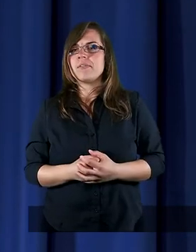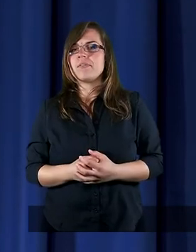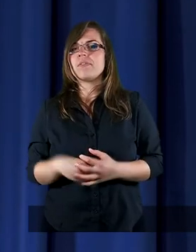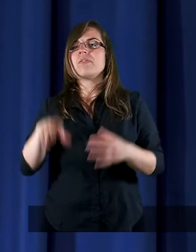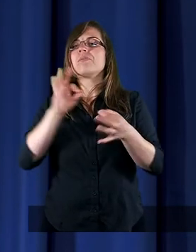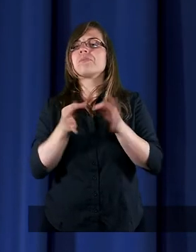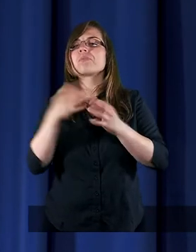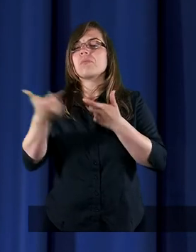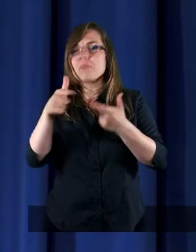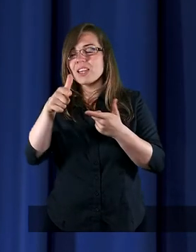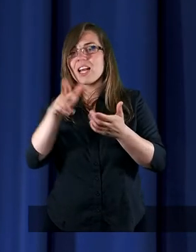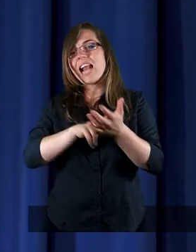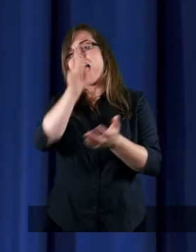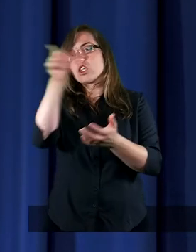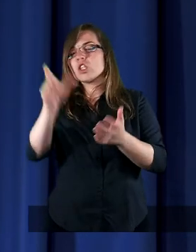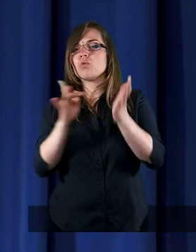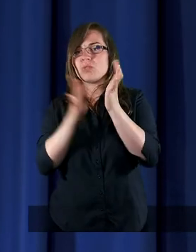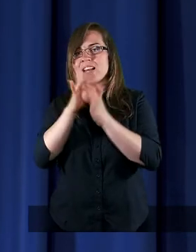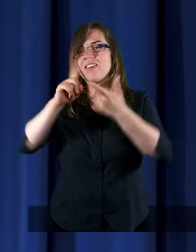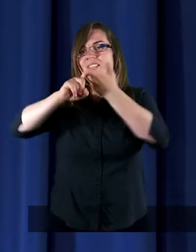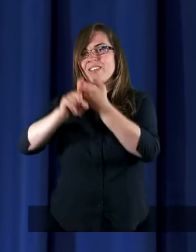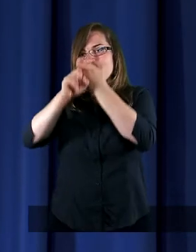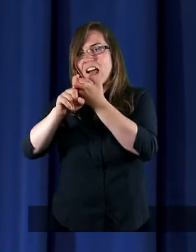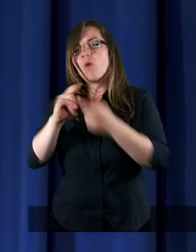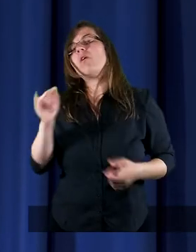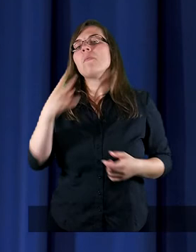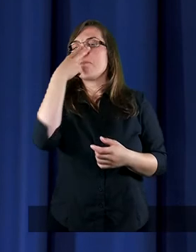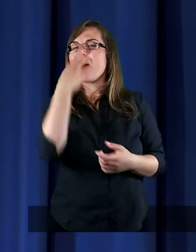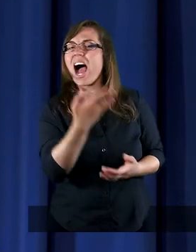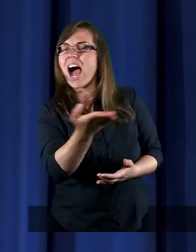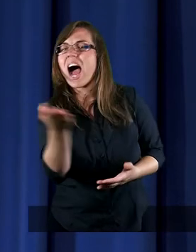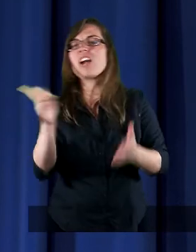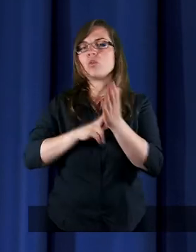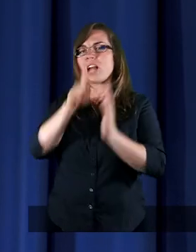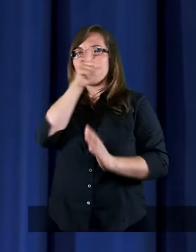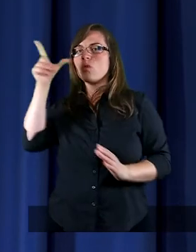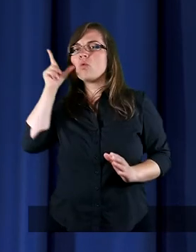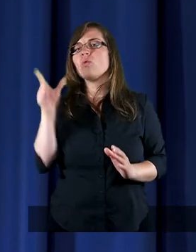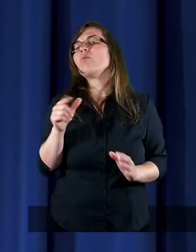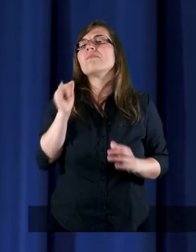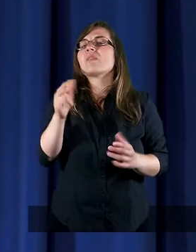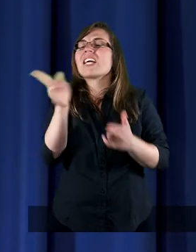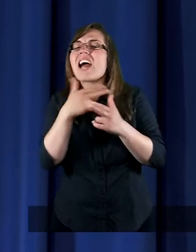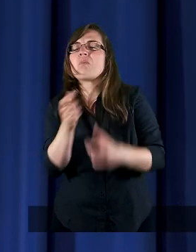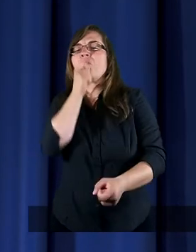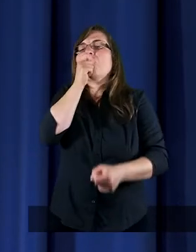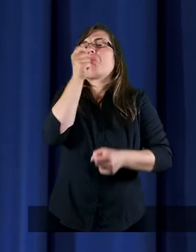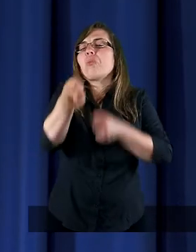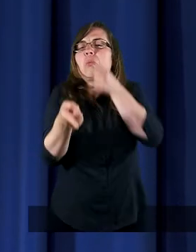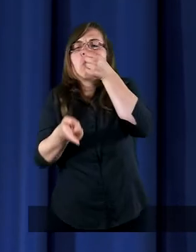który gdy wisiał na krzyżu i patrzył na ludzi, którzy go opluwali,